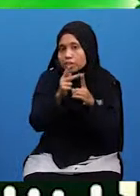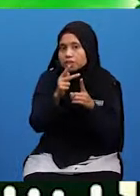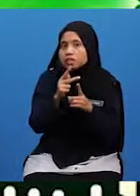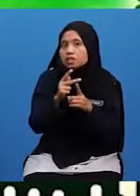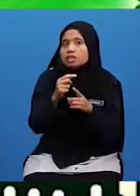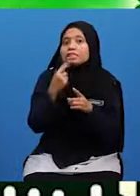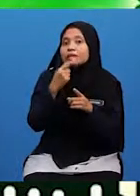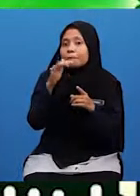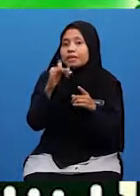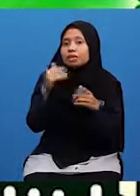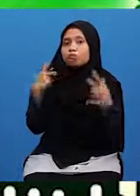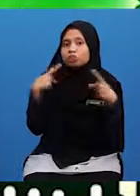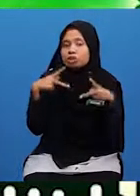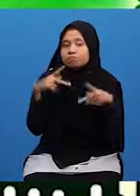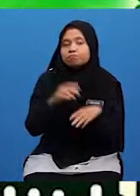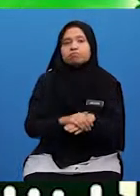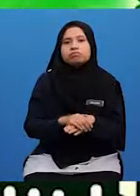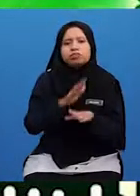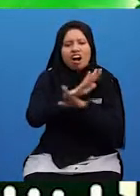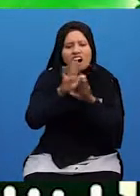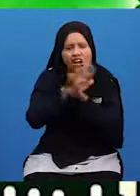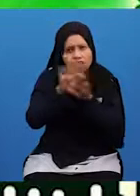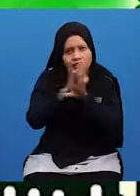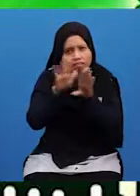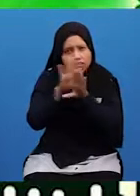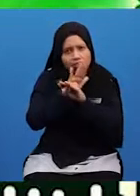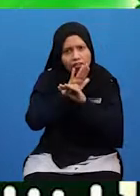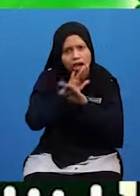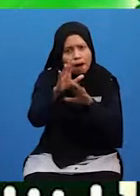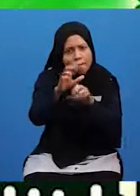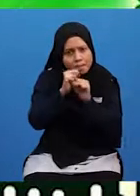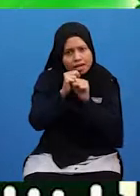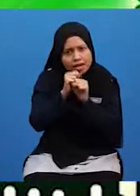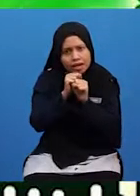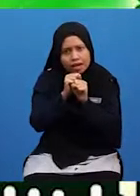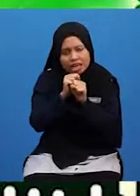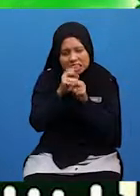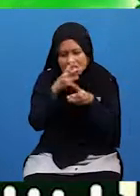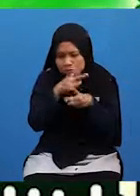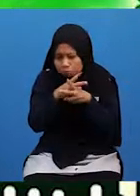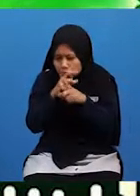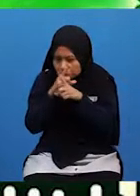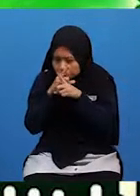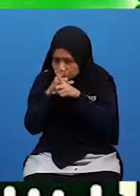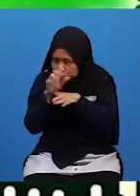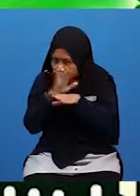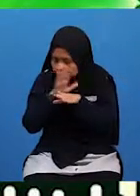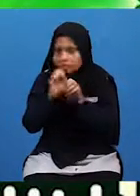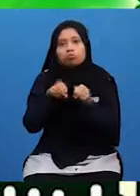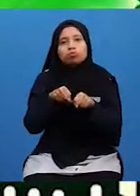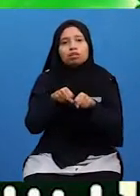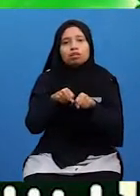pemiliknya Jangan sesekali Murid-murid Mengambil Wang Atau apa sahaja